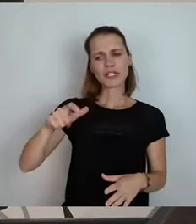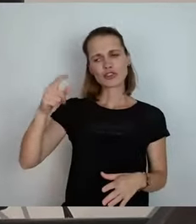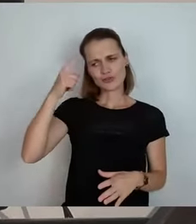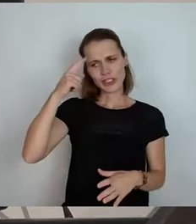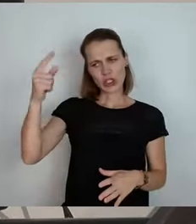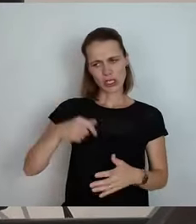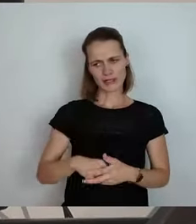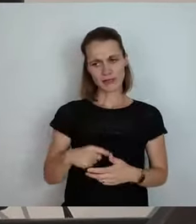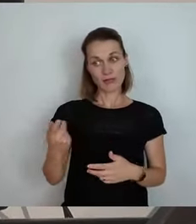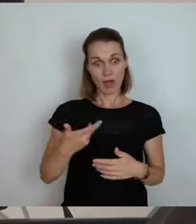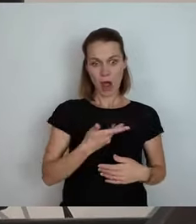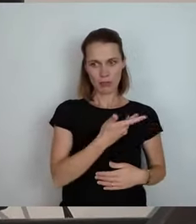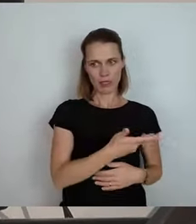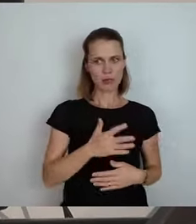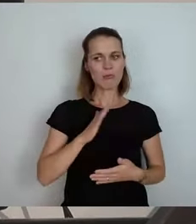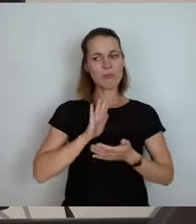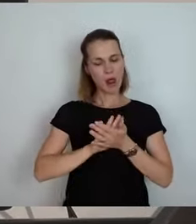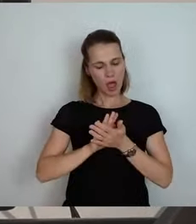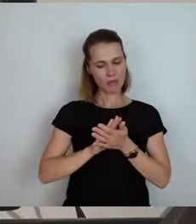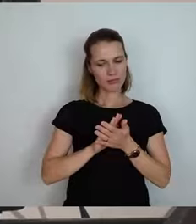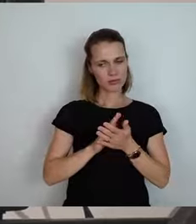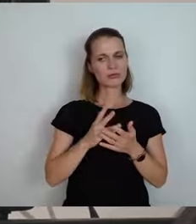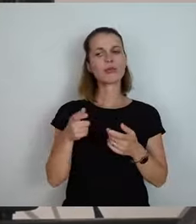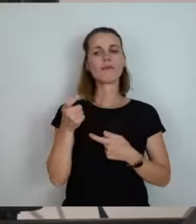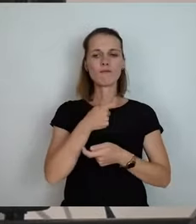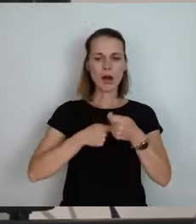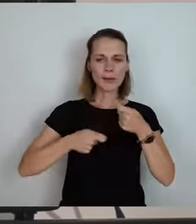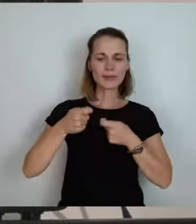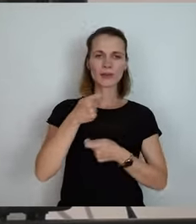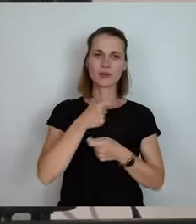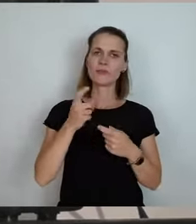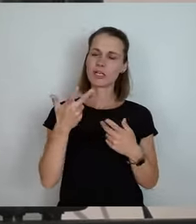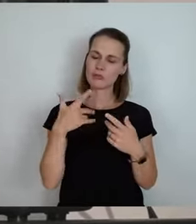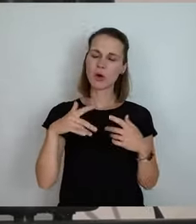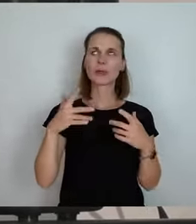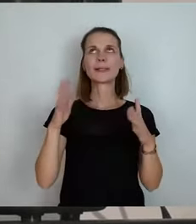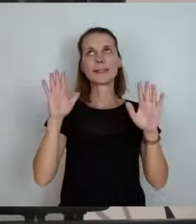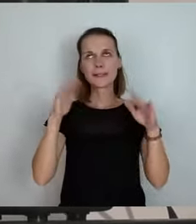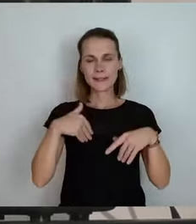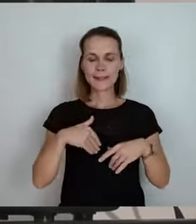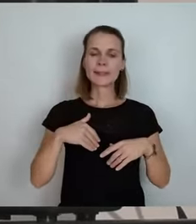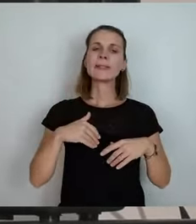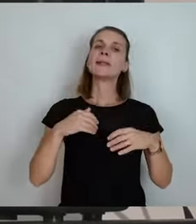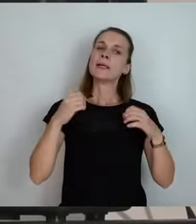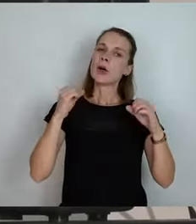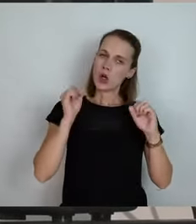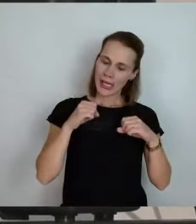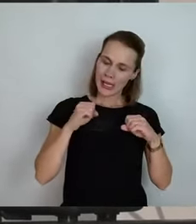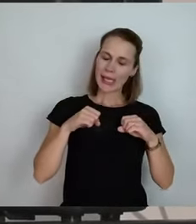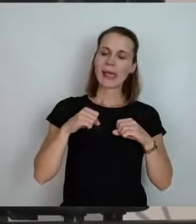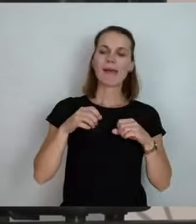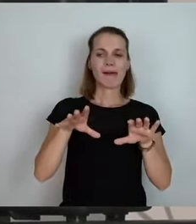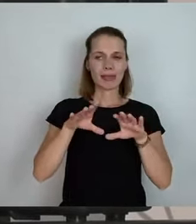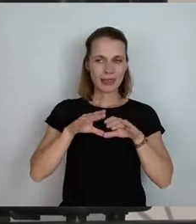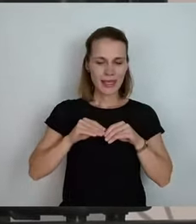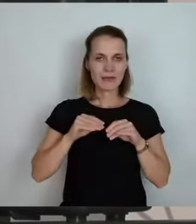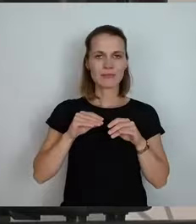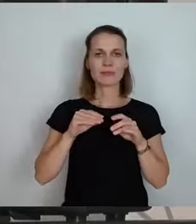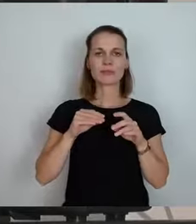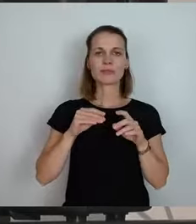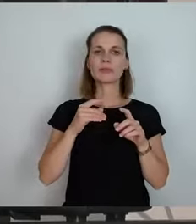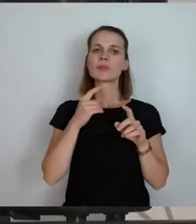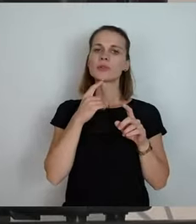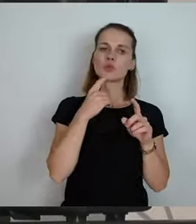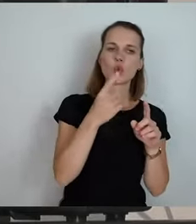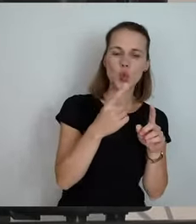verhandeln wir, mit dem schließen wir auch manchmal Kompromisse, geben was zu, werden was anderes dann am Ende bekommen und dann wird